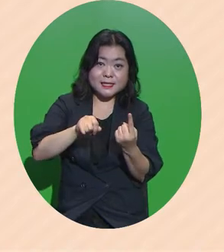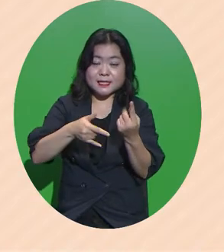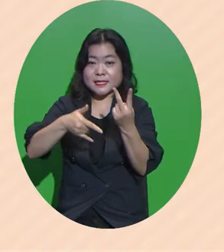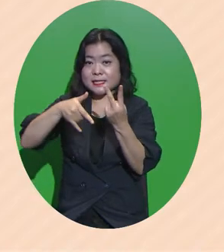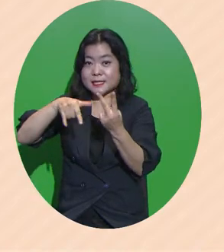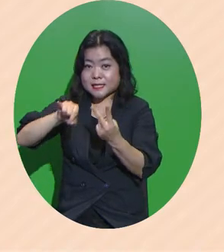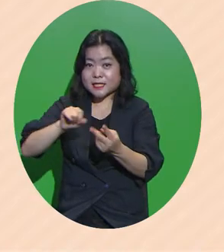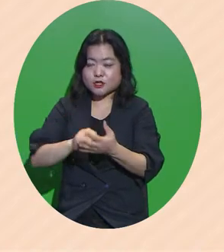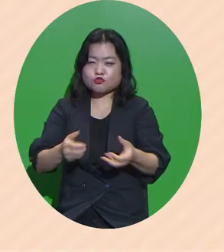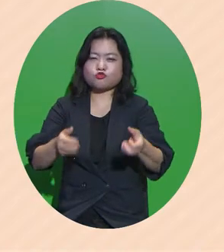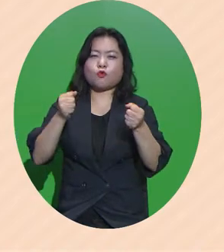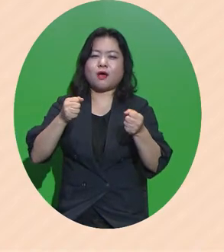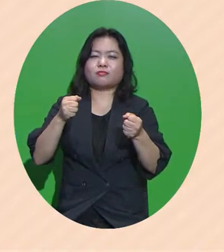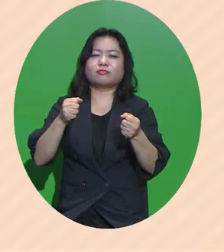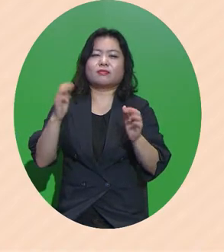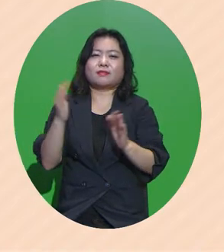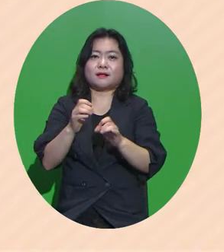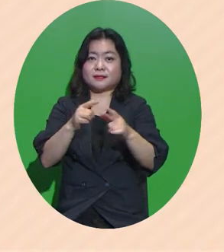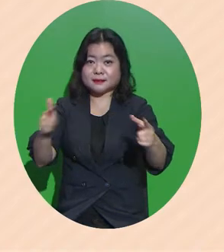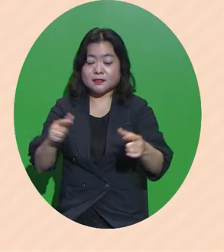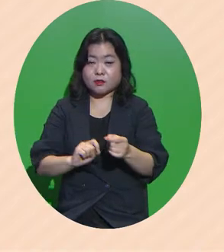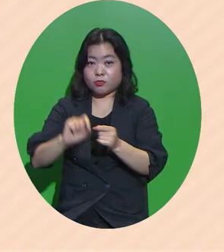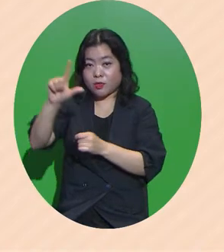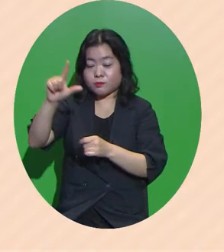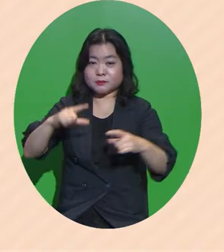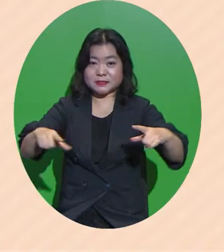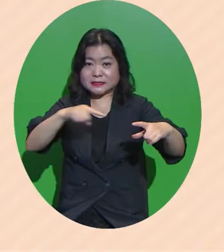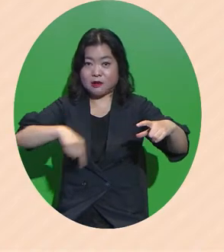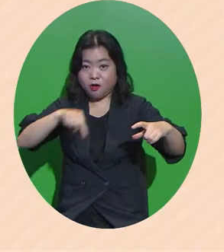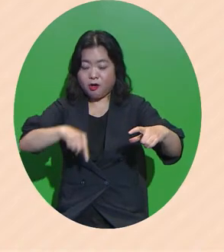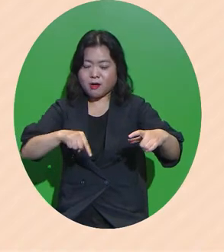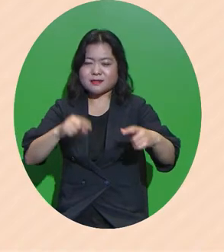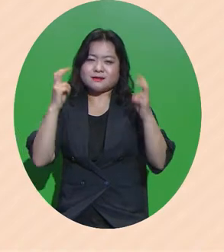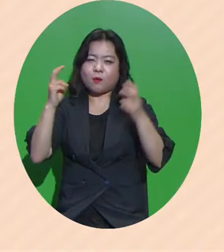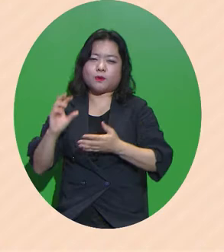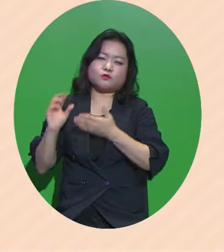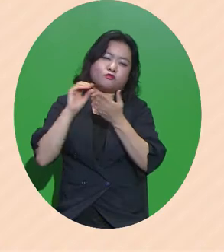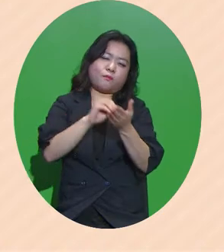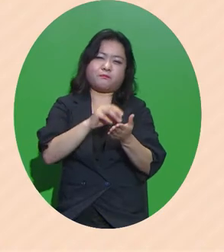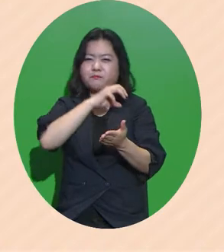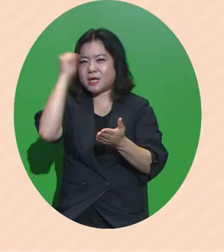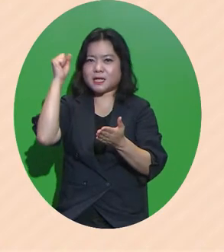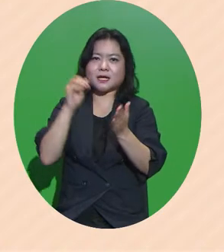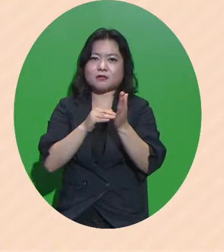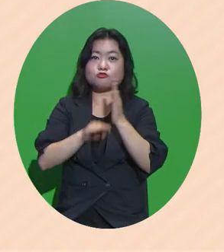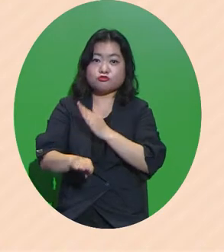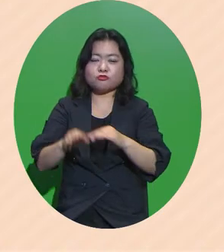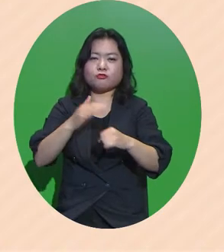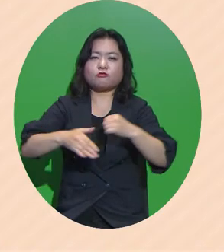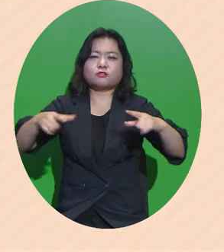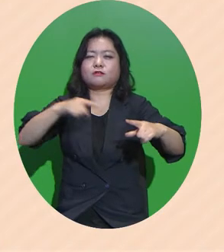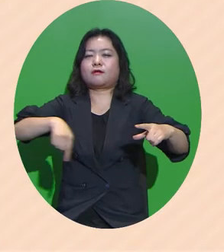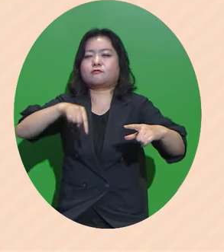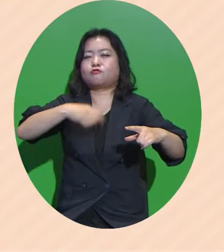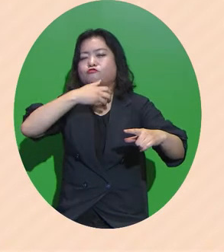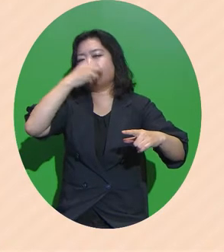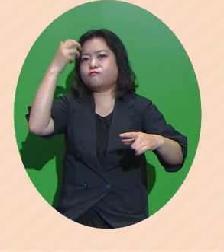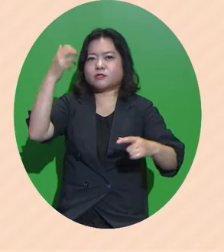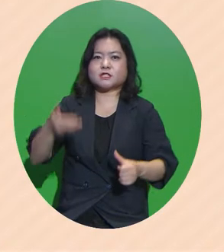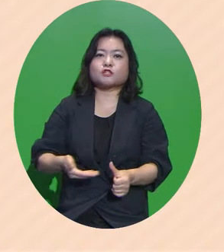수려한 교육생들이 대부분 지역기업에 취업하여 지역에서 꿈을 키워나가고 있습니다